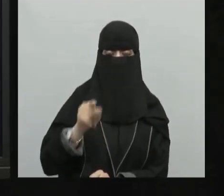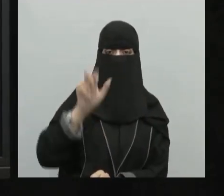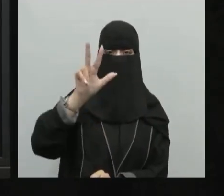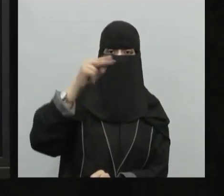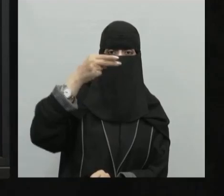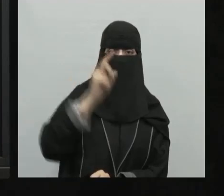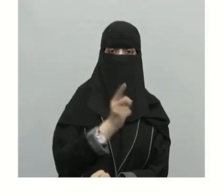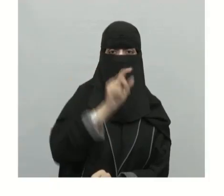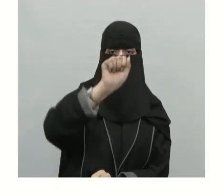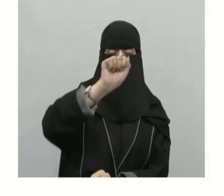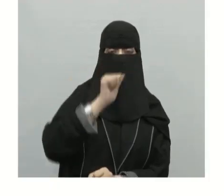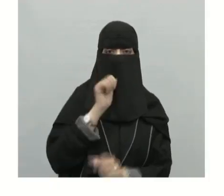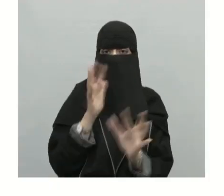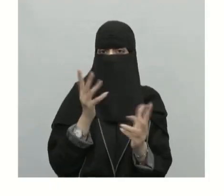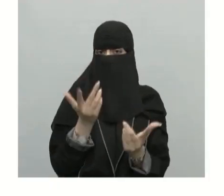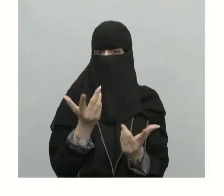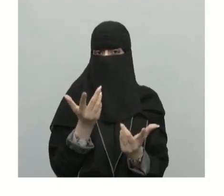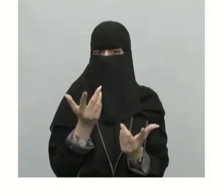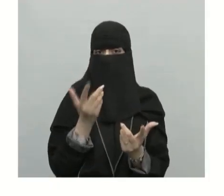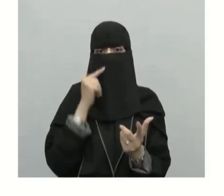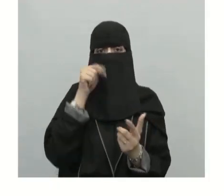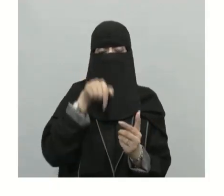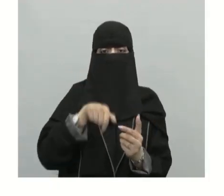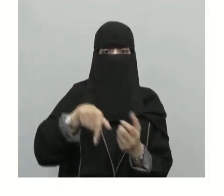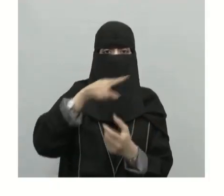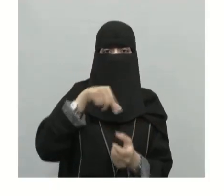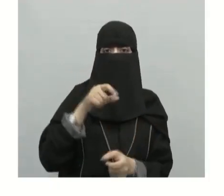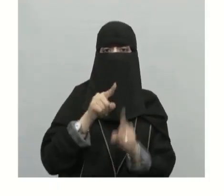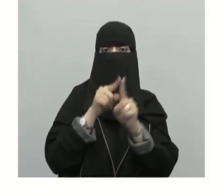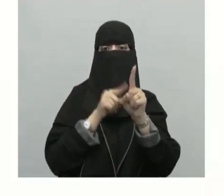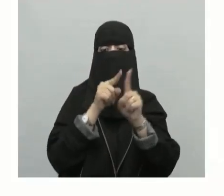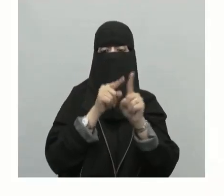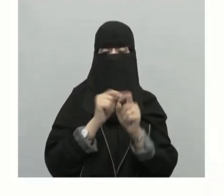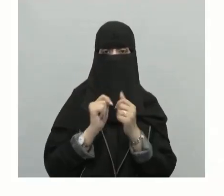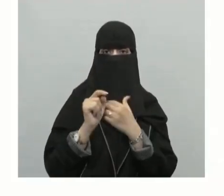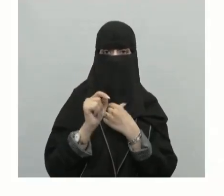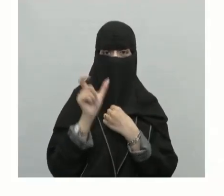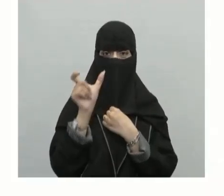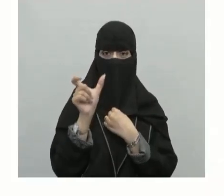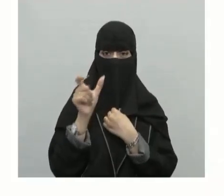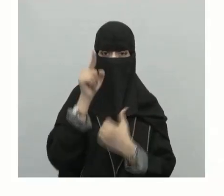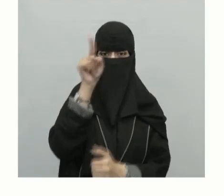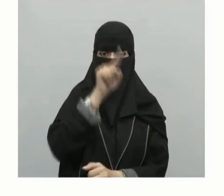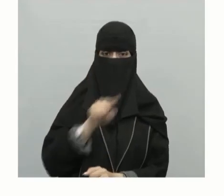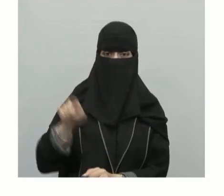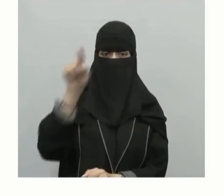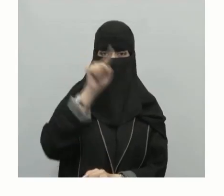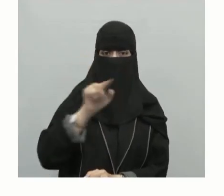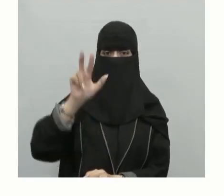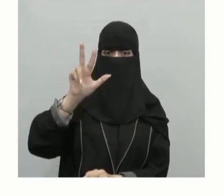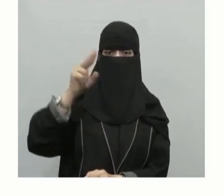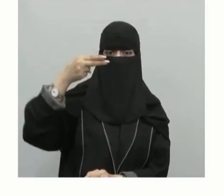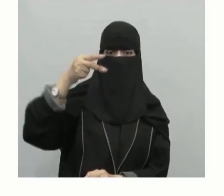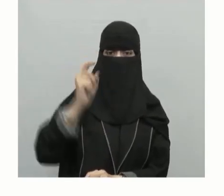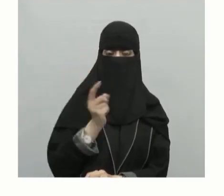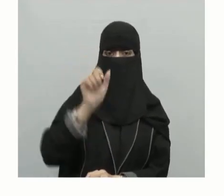العرض ما هي دوائر العرض؟ أو ما هو تعريف دوائر العرض؟ لو سألتكم أبناء وبنات الطلاب